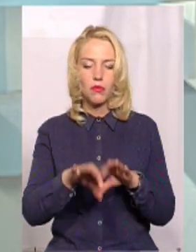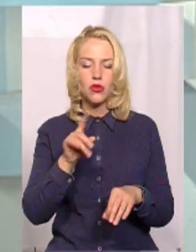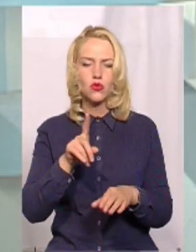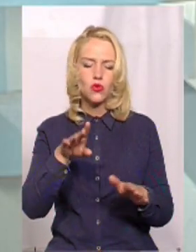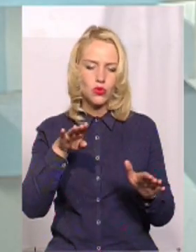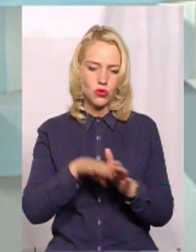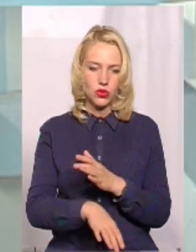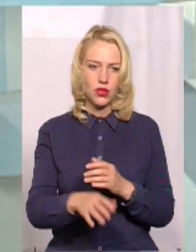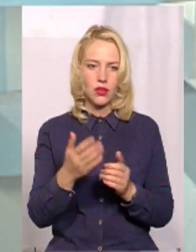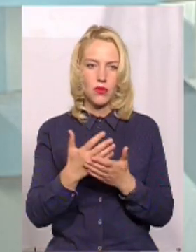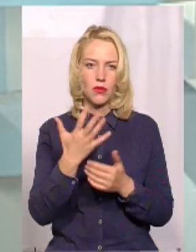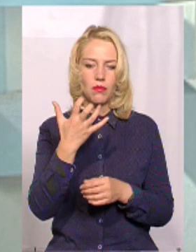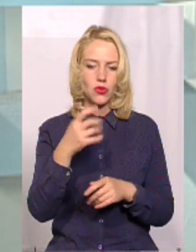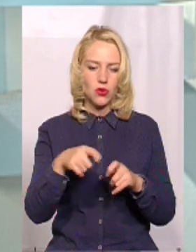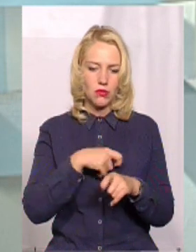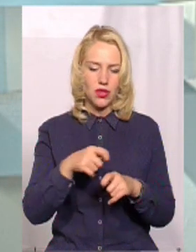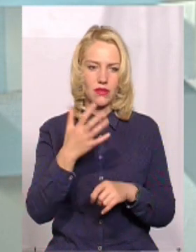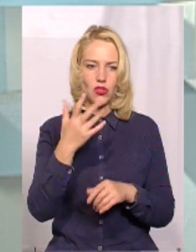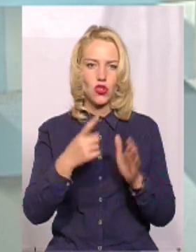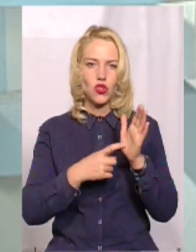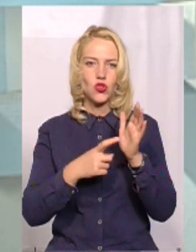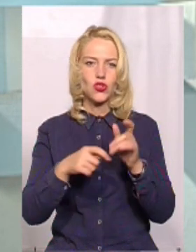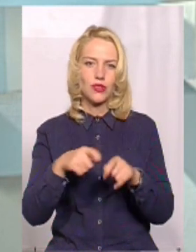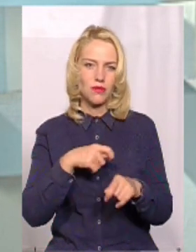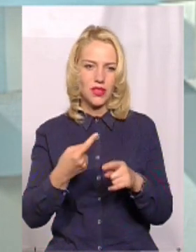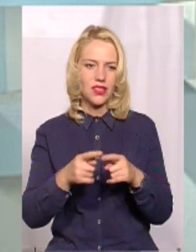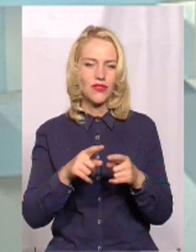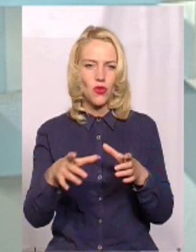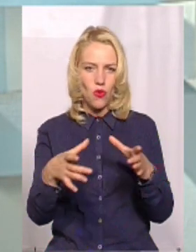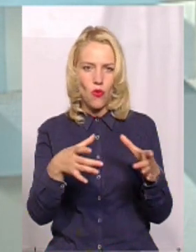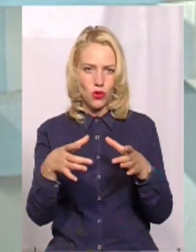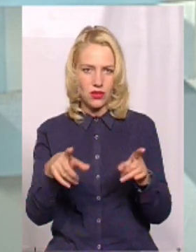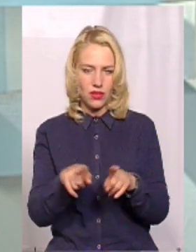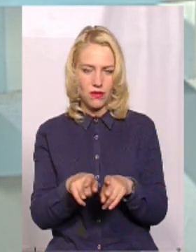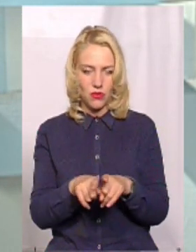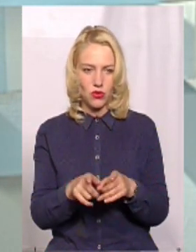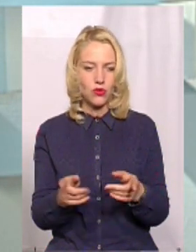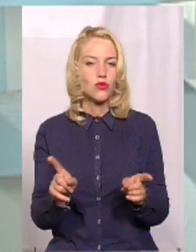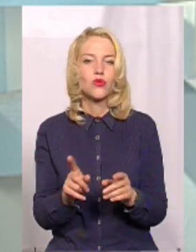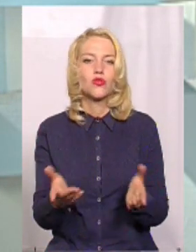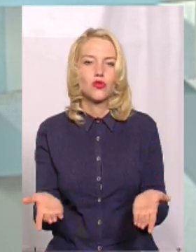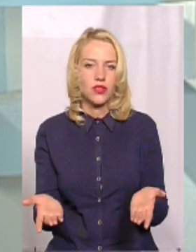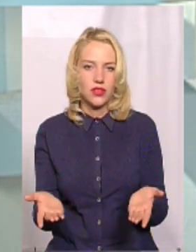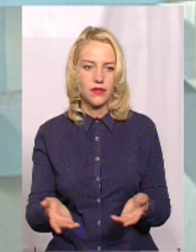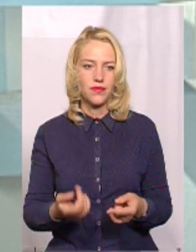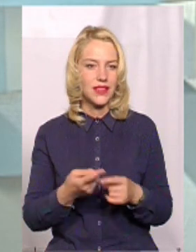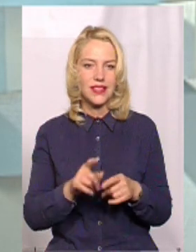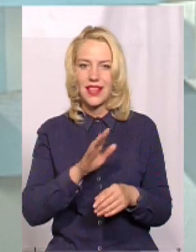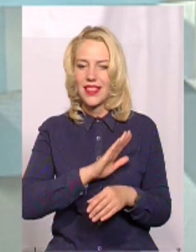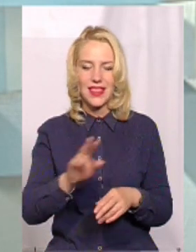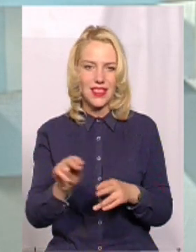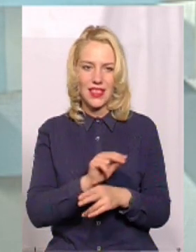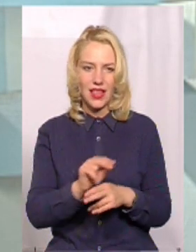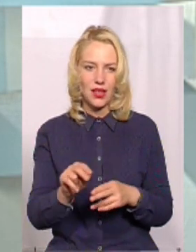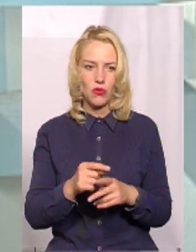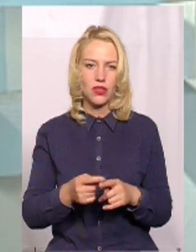500, по 600 метрів. Ну, 500-600 метрів цей остров кинув, це ж... Це не ремонт.